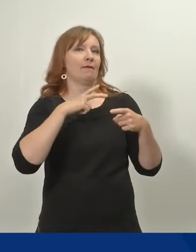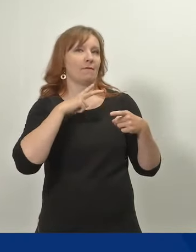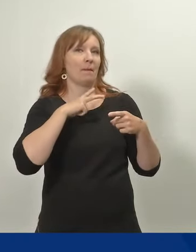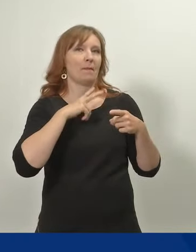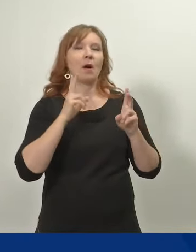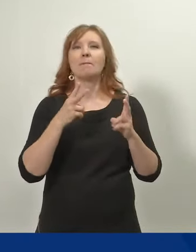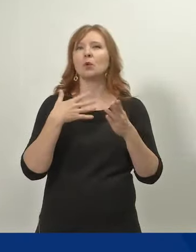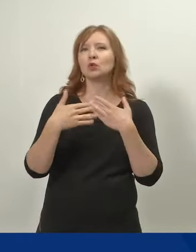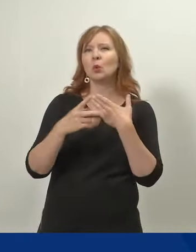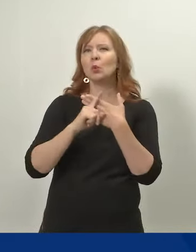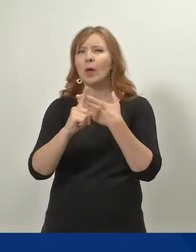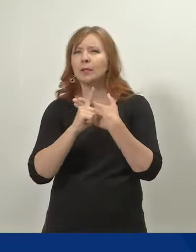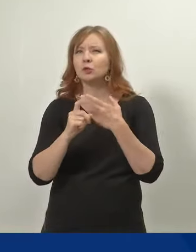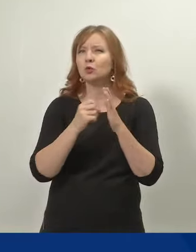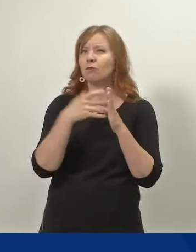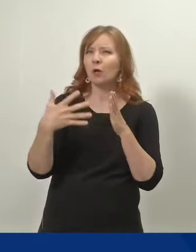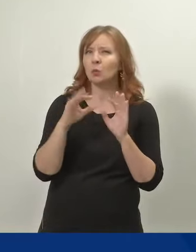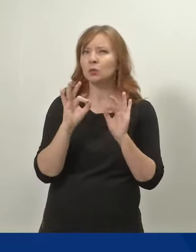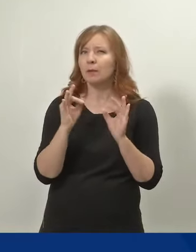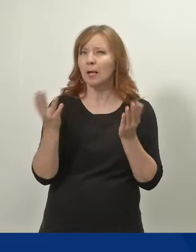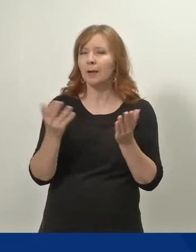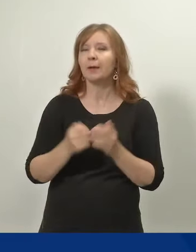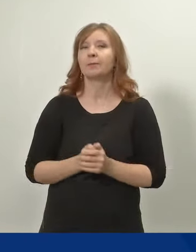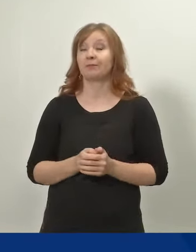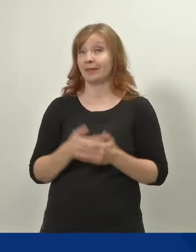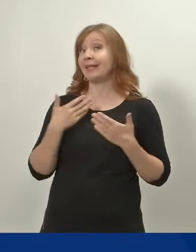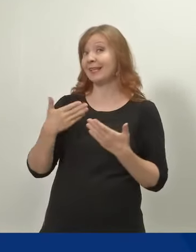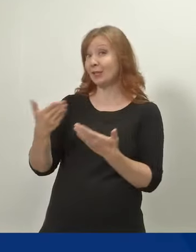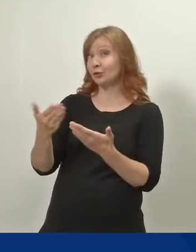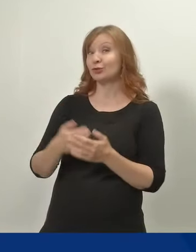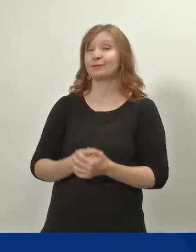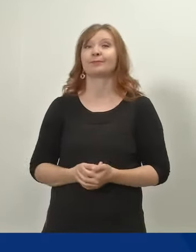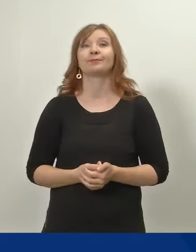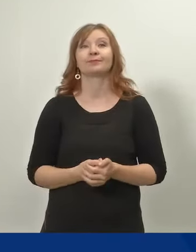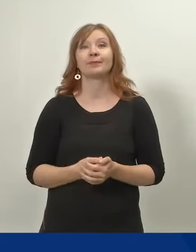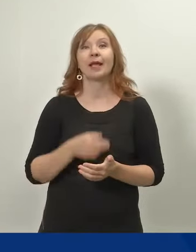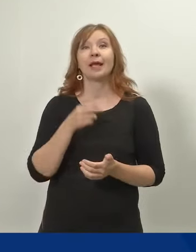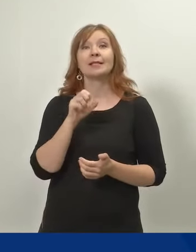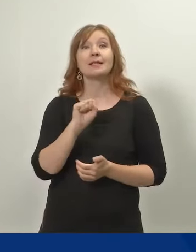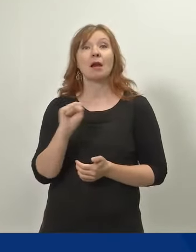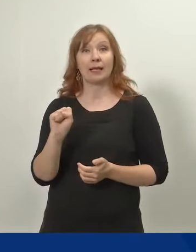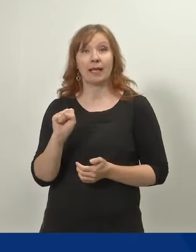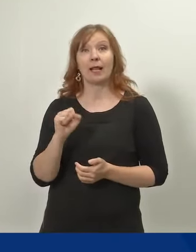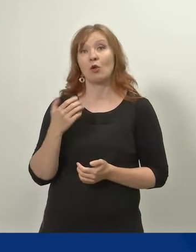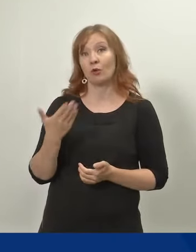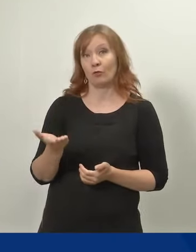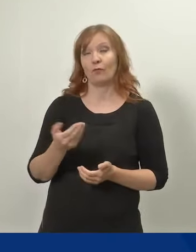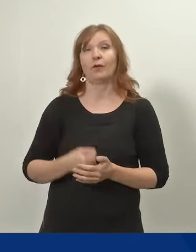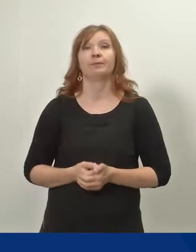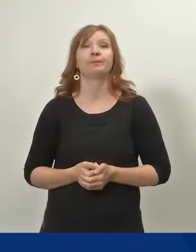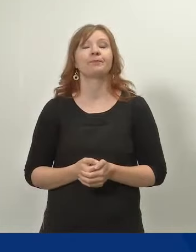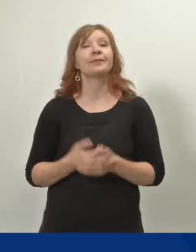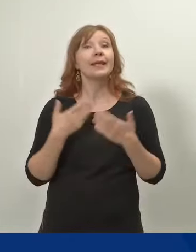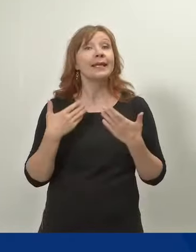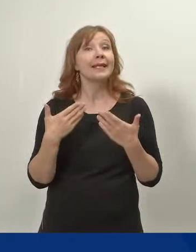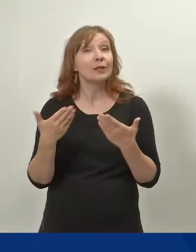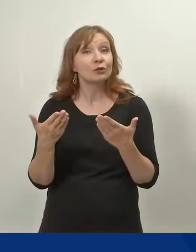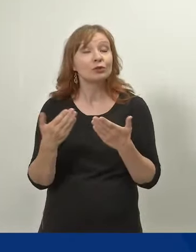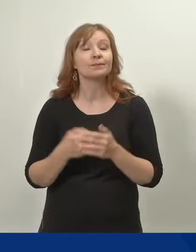työllisyysvaikutukset? Kiitos kysymyksestä. Hanna Sarkkinen, ole hyvä. Kiitoksia.